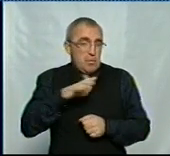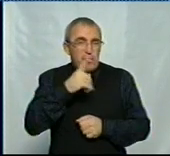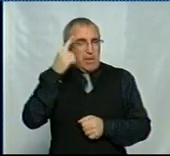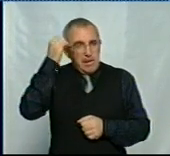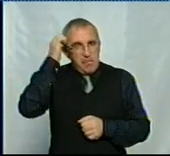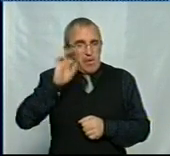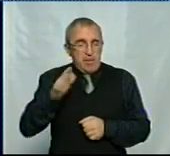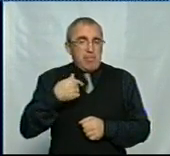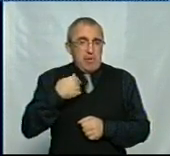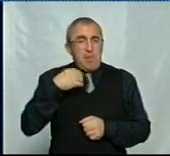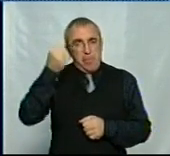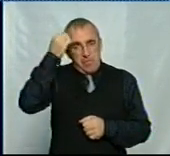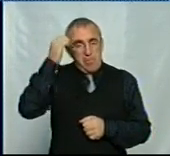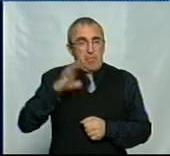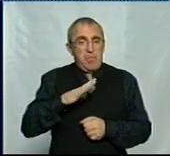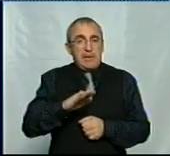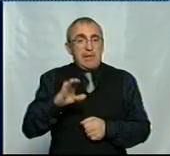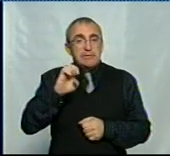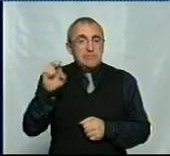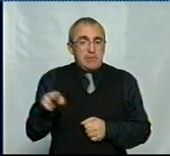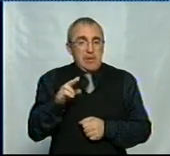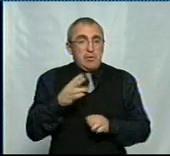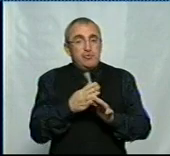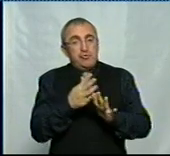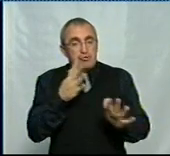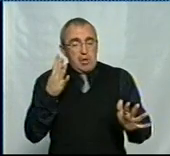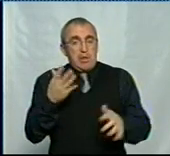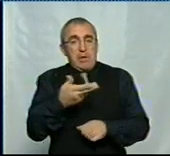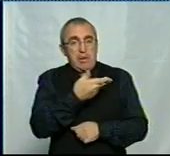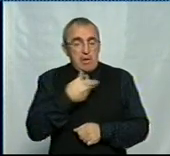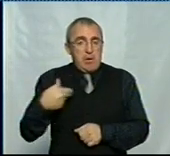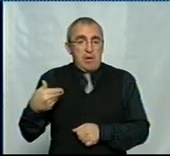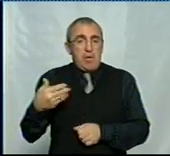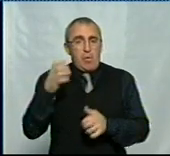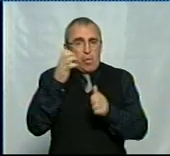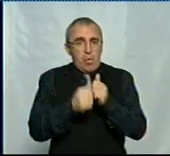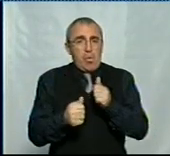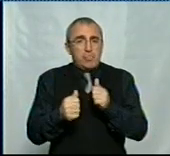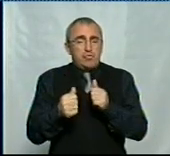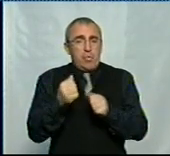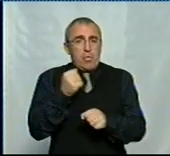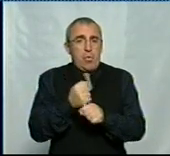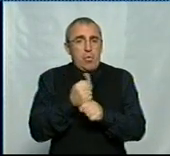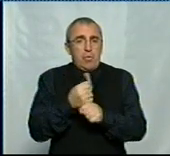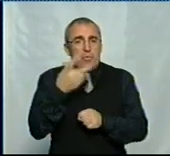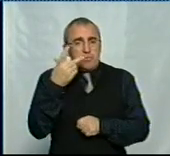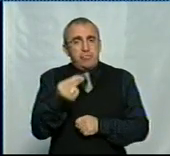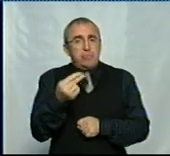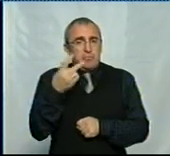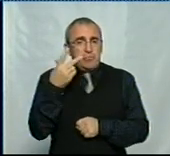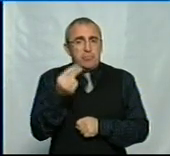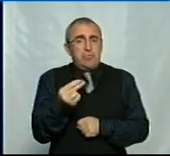пам'ятаєте, я пам'ятаю, як ми стояли в дитячому садочку в черзі, і нам кожному робили щеплення